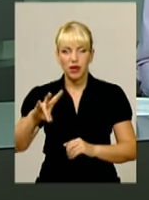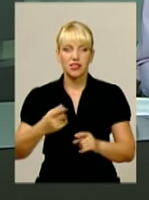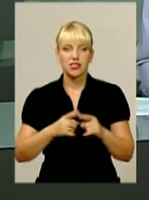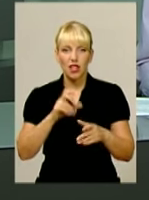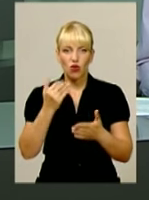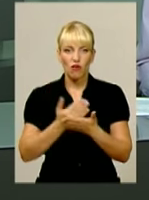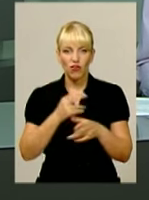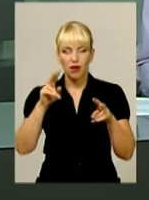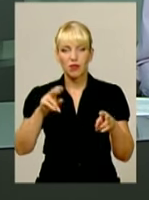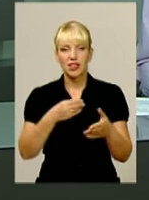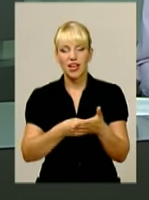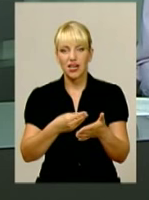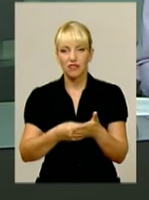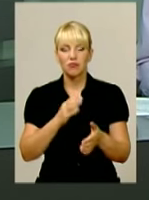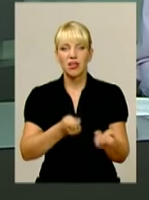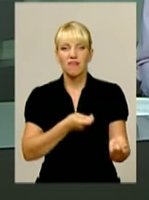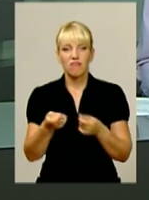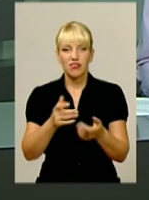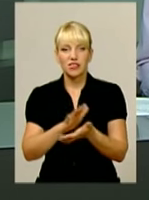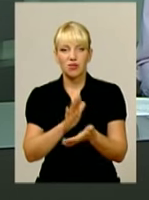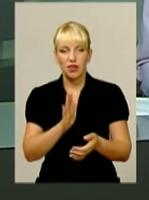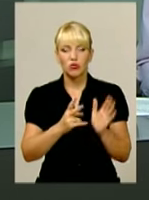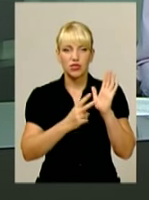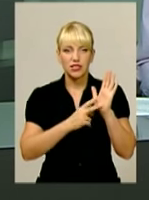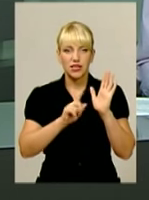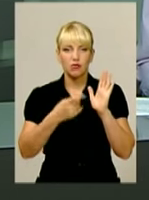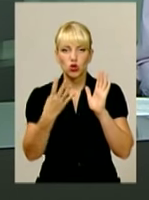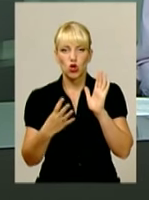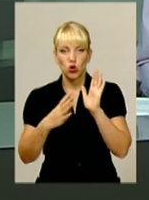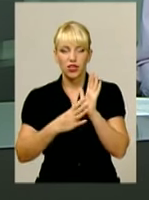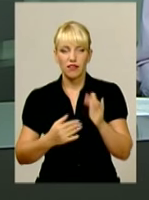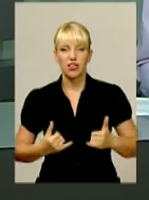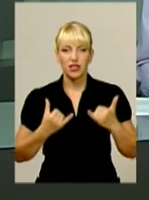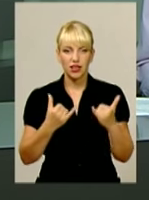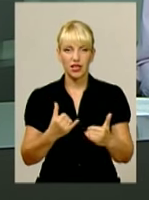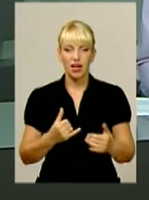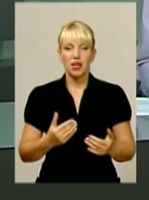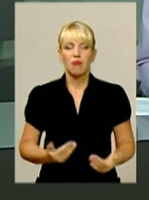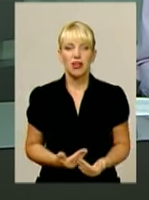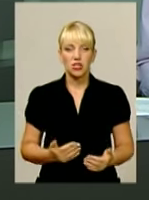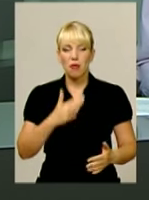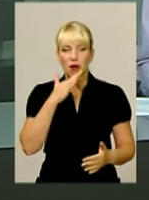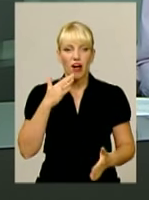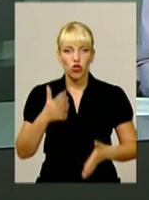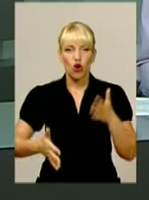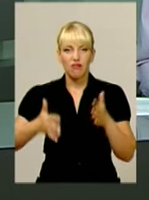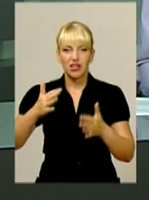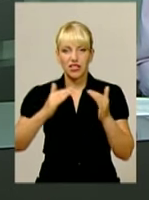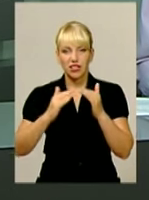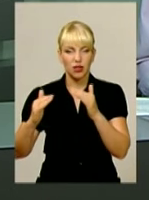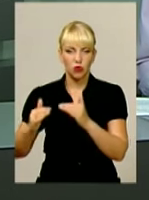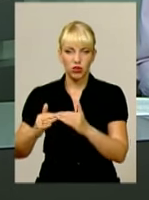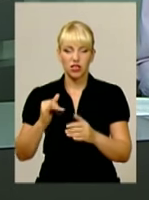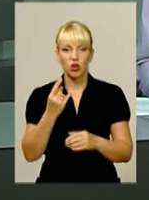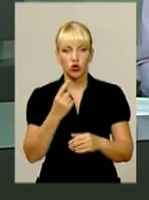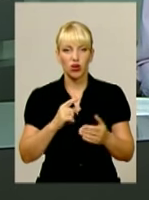новими тарифами вивіз сміття коштуватиме 7 гривень 49 копійок для мешканців багатоквартирних та одноквартирних будинків.